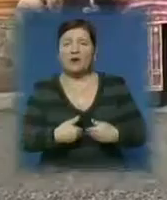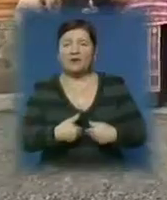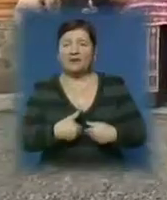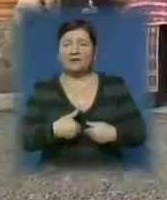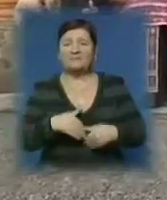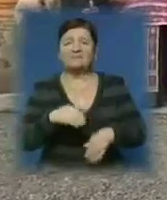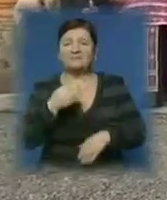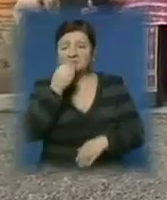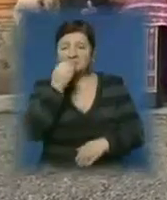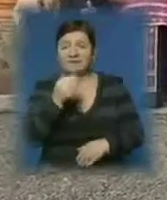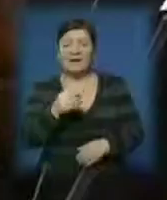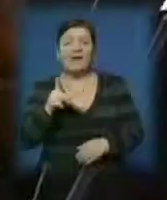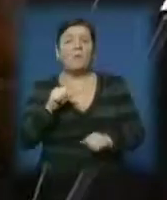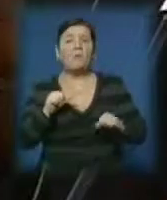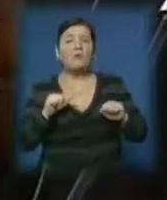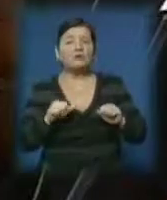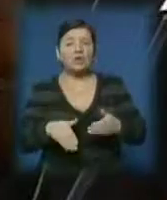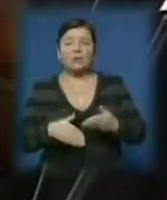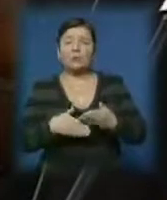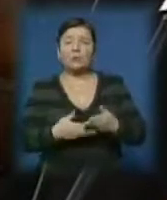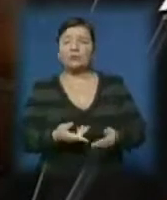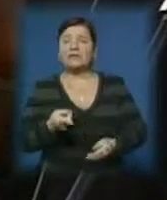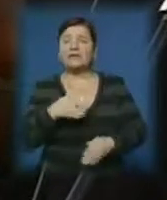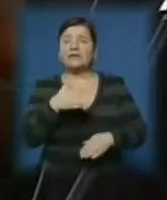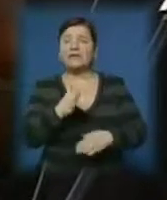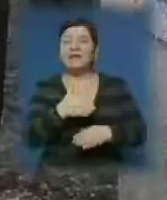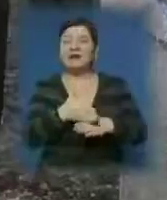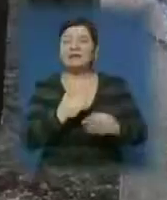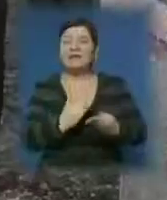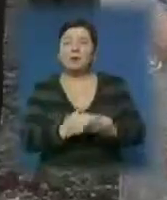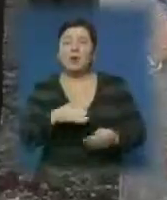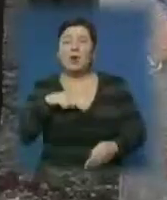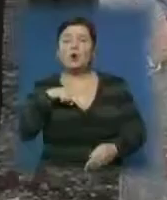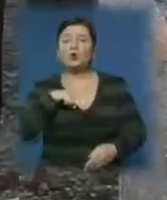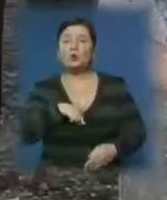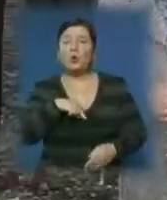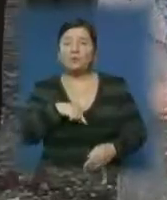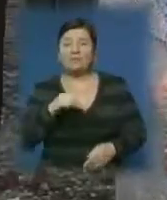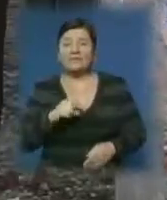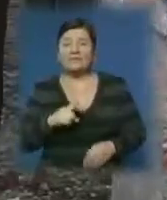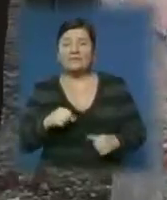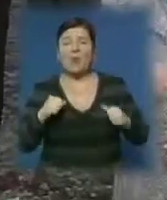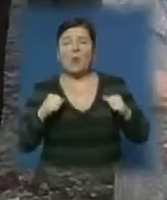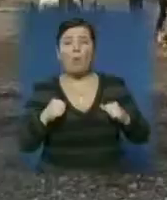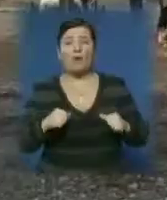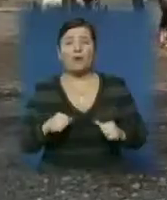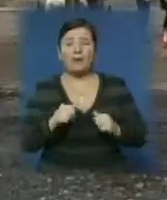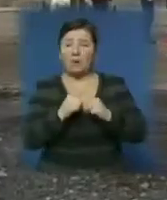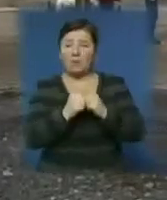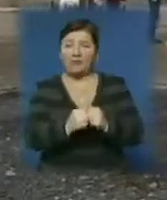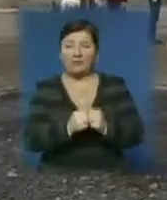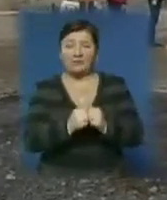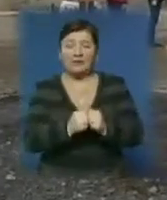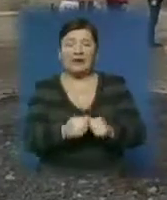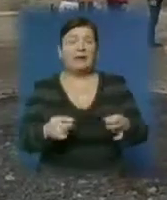сьогодні жертвам голодомору можливо допомогти тільки хлібом духовним, щирим співчуттям та заупокійними молитвами. Треба, щоб